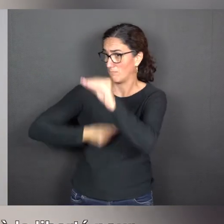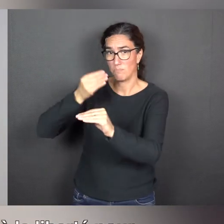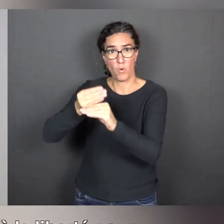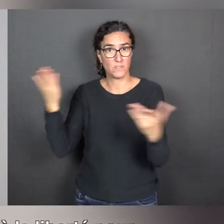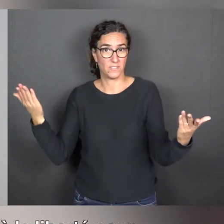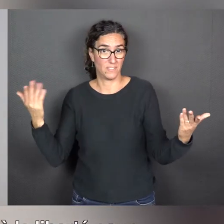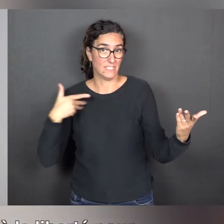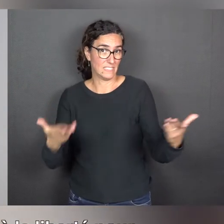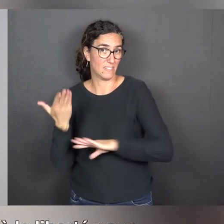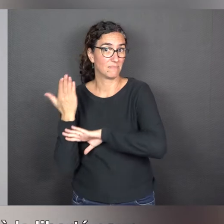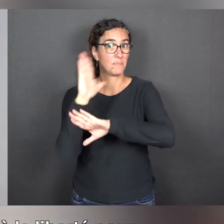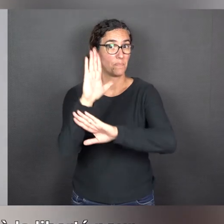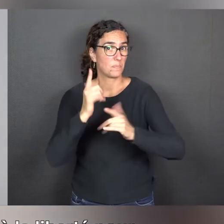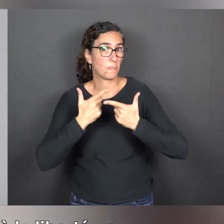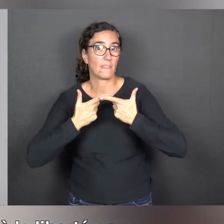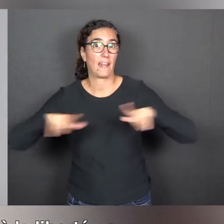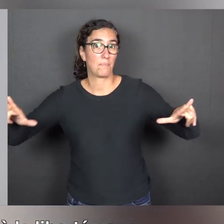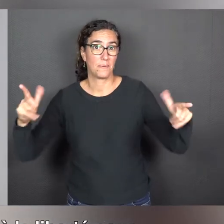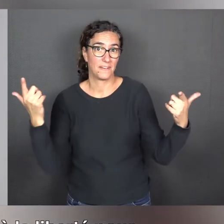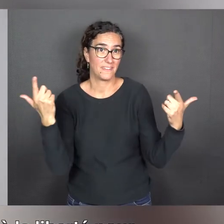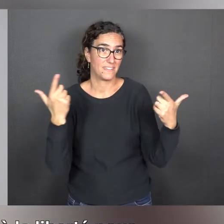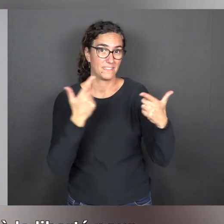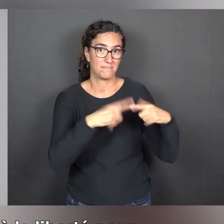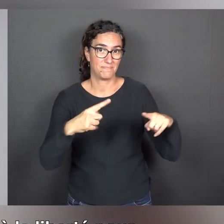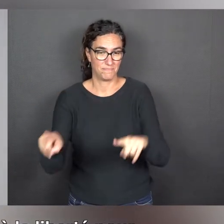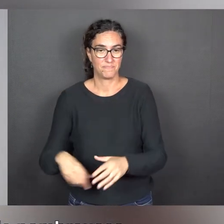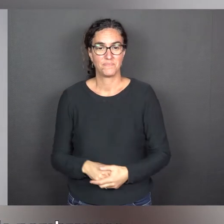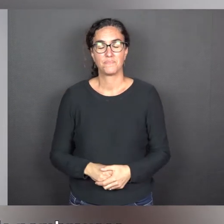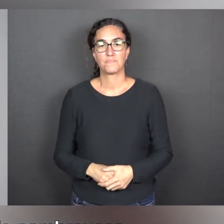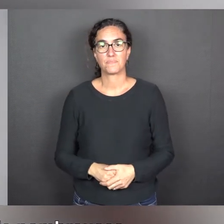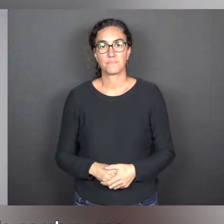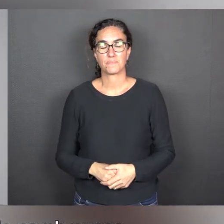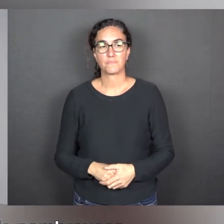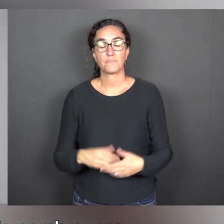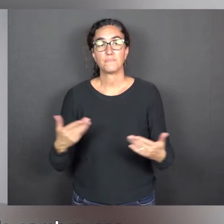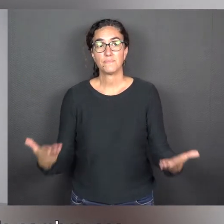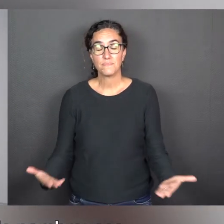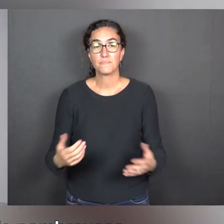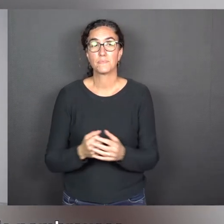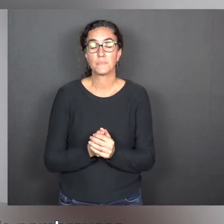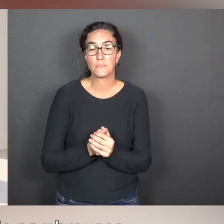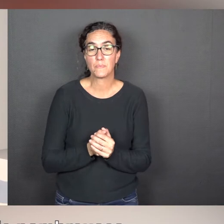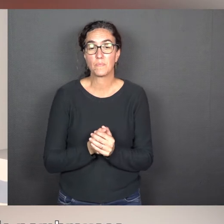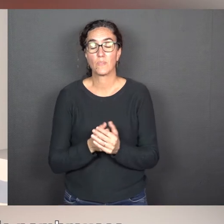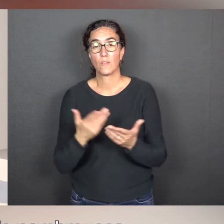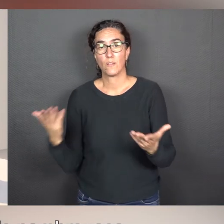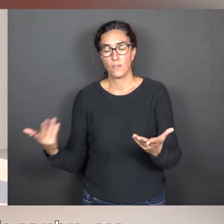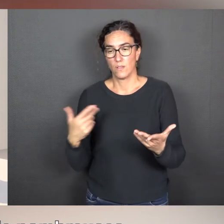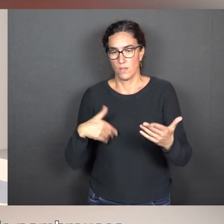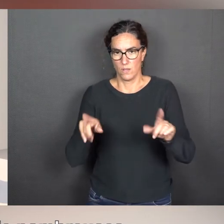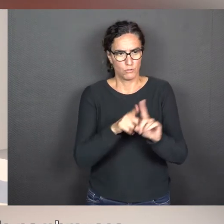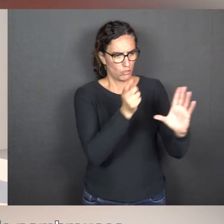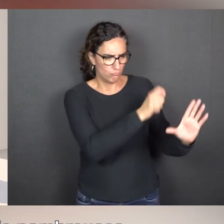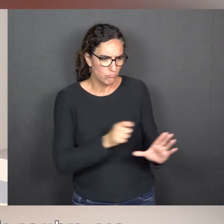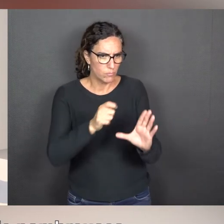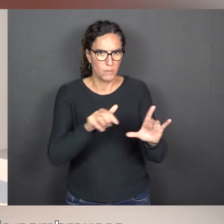pour elles que d'exprimer ses différentes nanas. Alors, Niki a réalisé aussi de nombreuses œuvres à